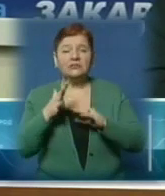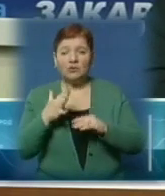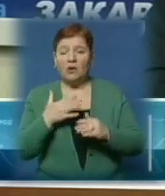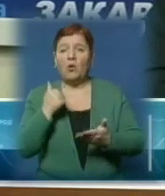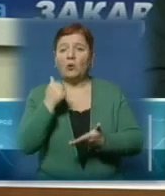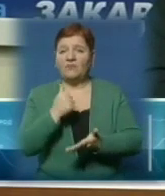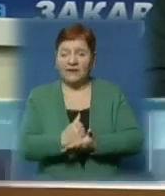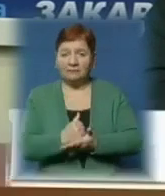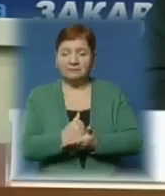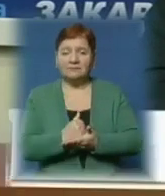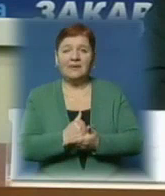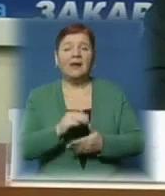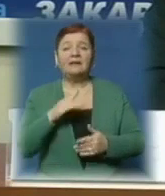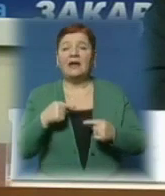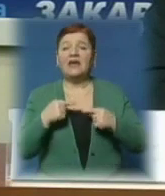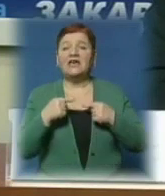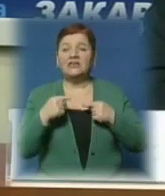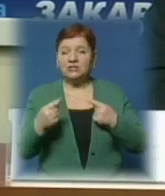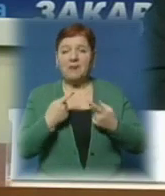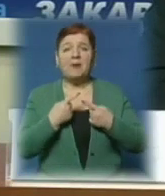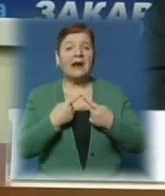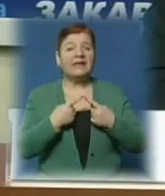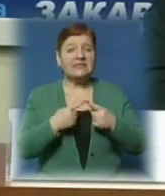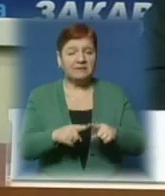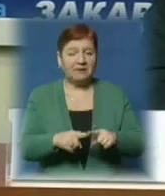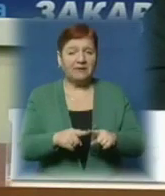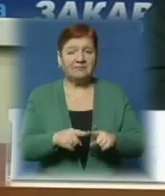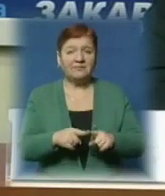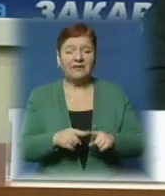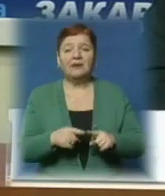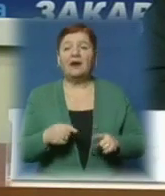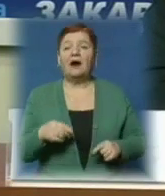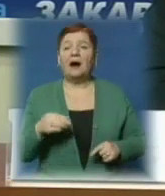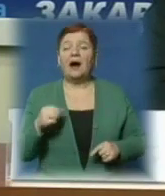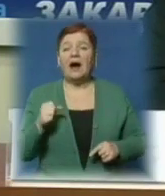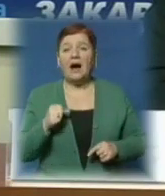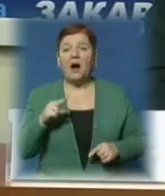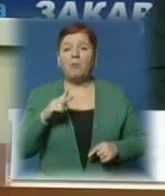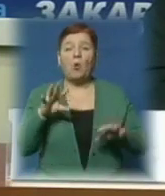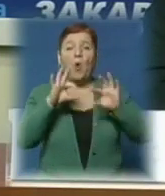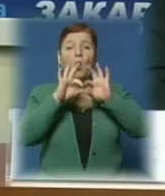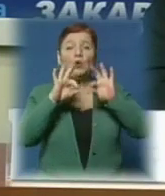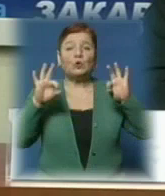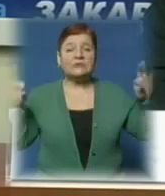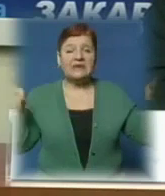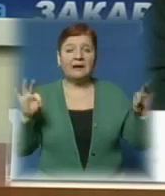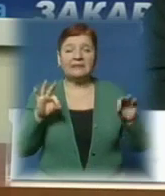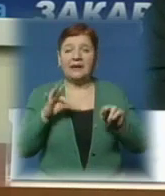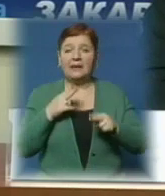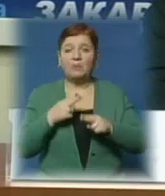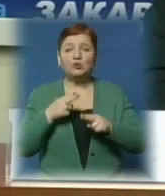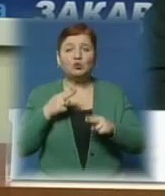тракторами, не іншими механізмами, а по тросах, де не пошкоджується